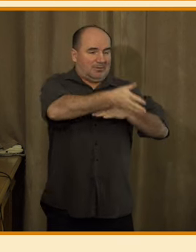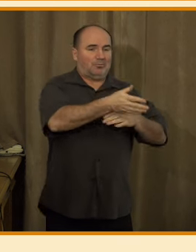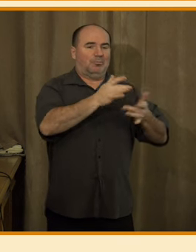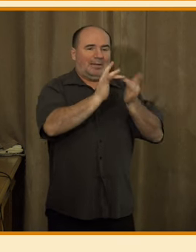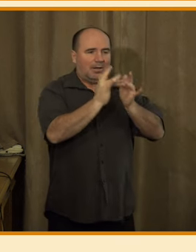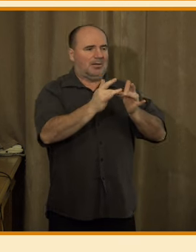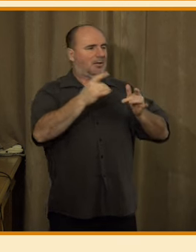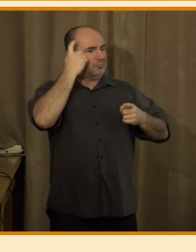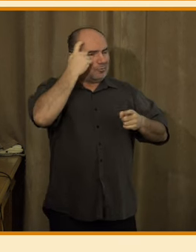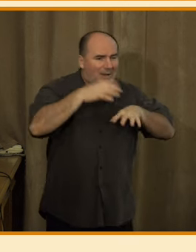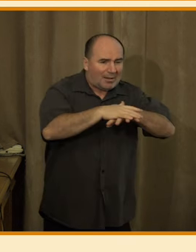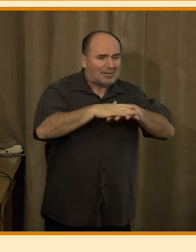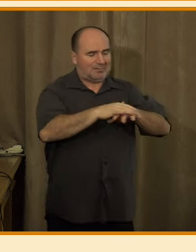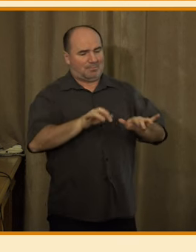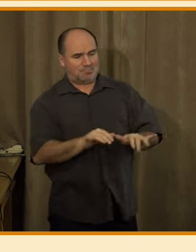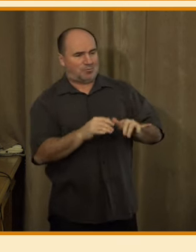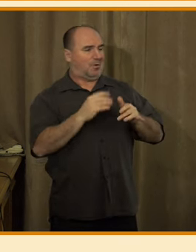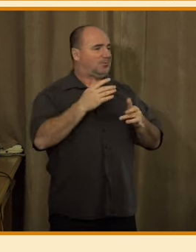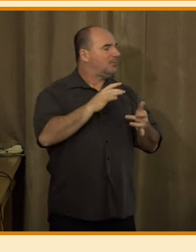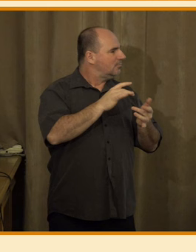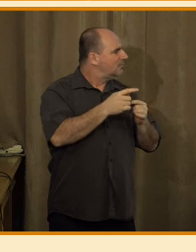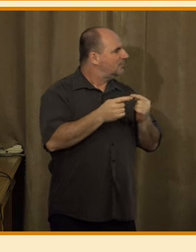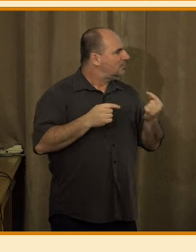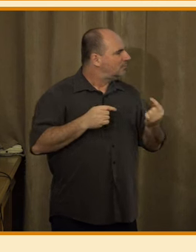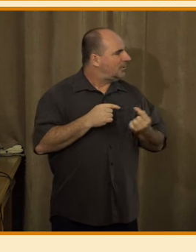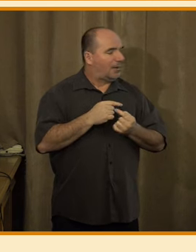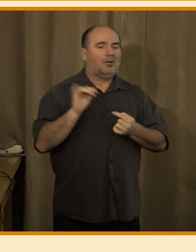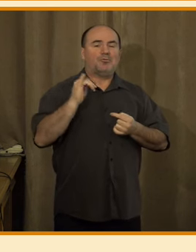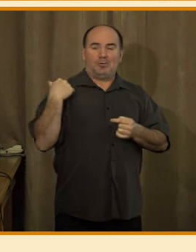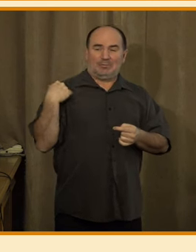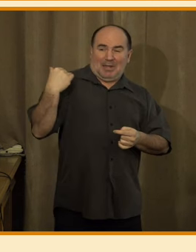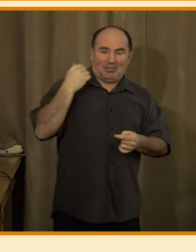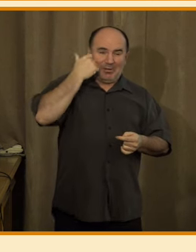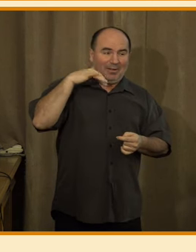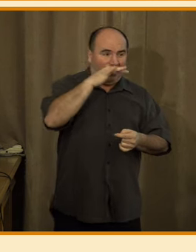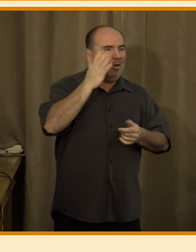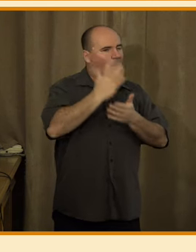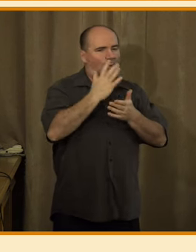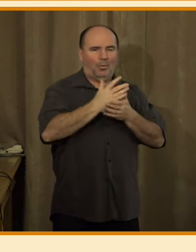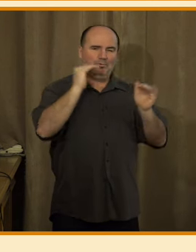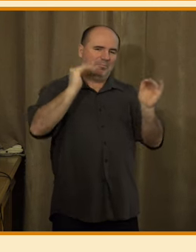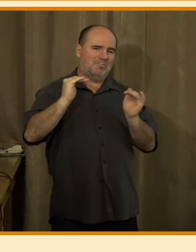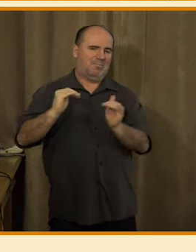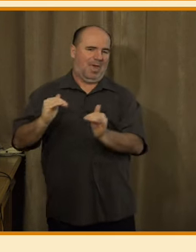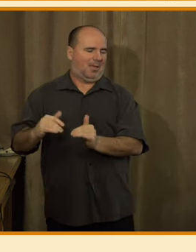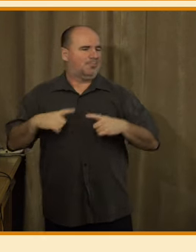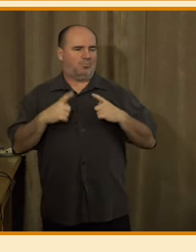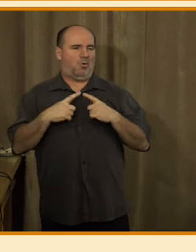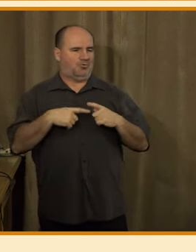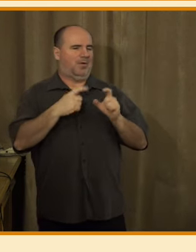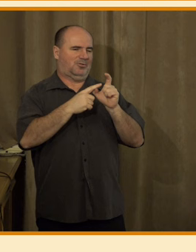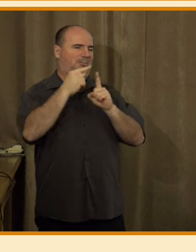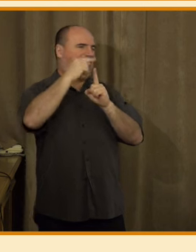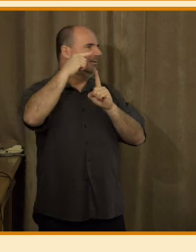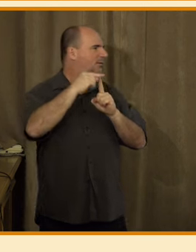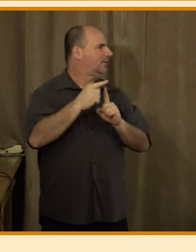nějakou diskrepanci mezi těmi generacemi a čím vlastně starší, tím méně to užívání je prevalentní.